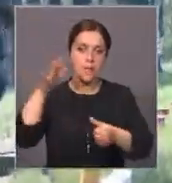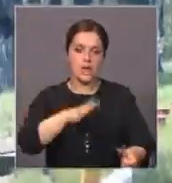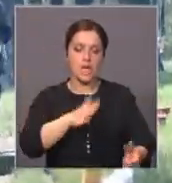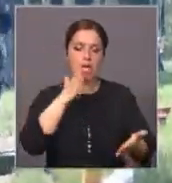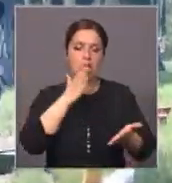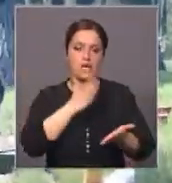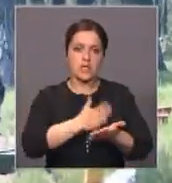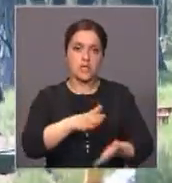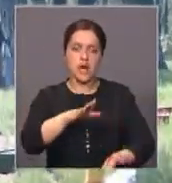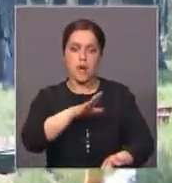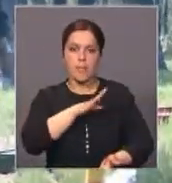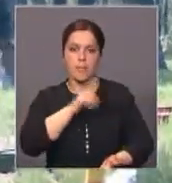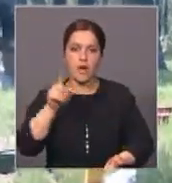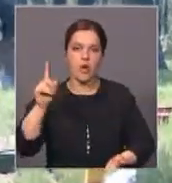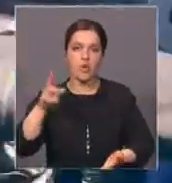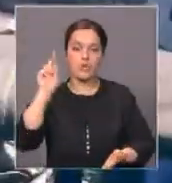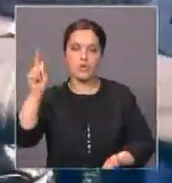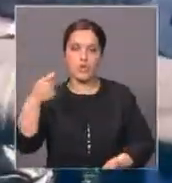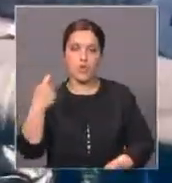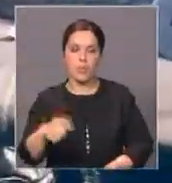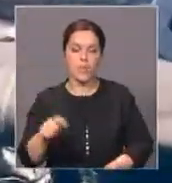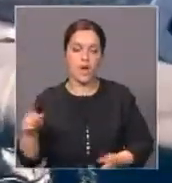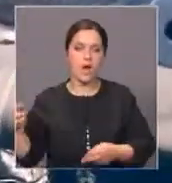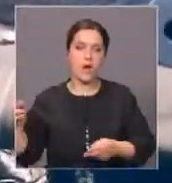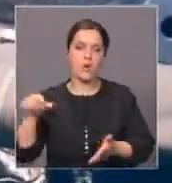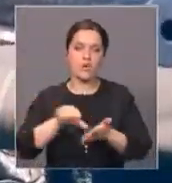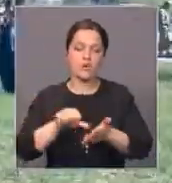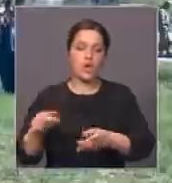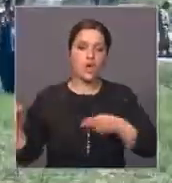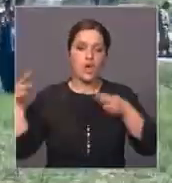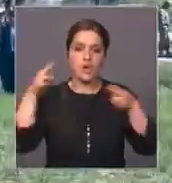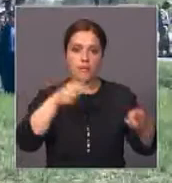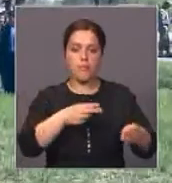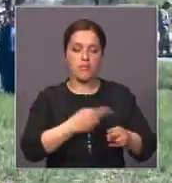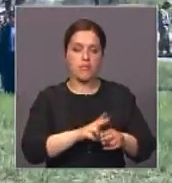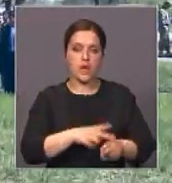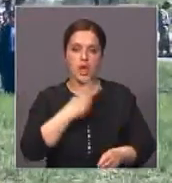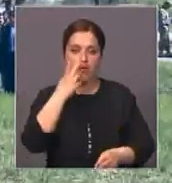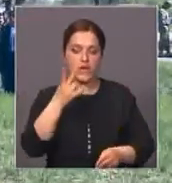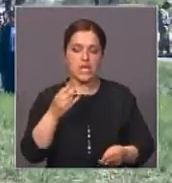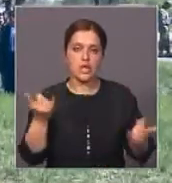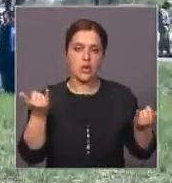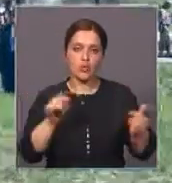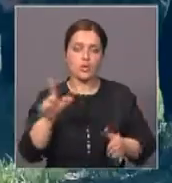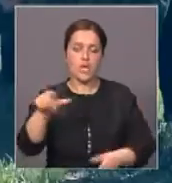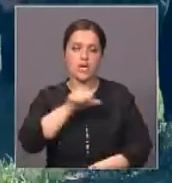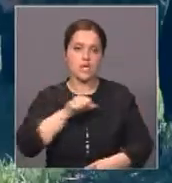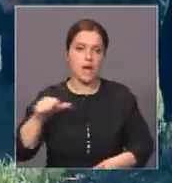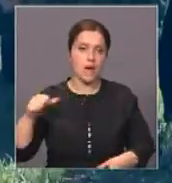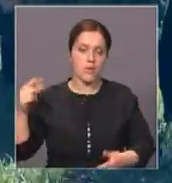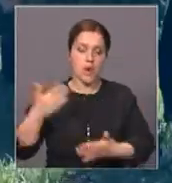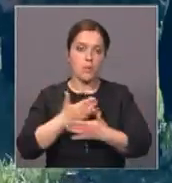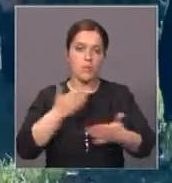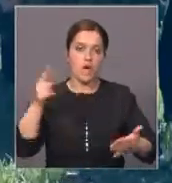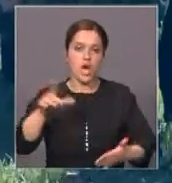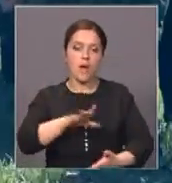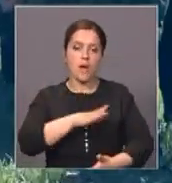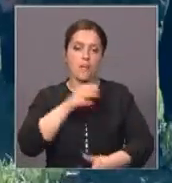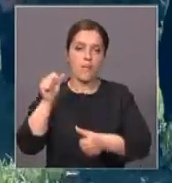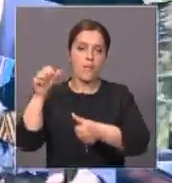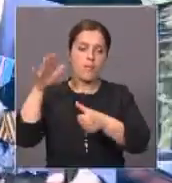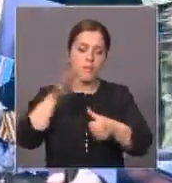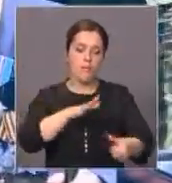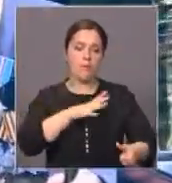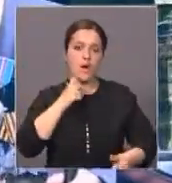рукопашного боя. Впрочем, фронтовиков, приехавших навстречу, такими трюками не удивить. Они и сами в прошлом десантнике. Курмантай